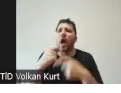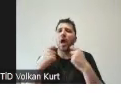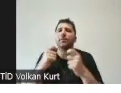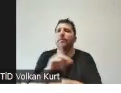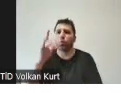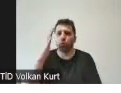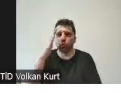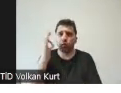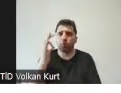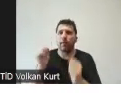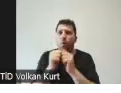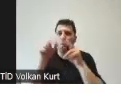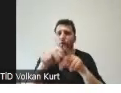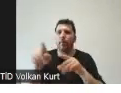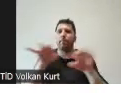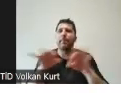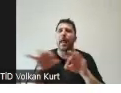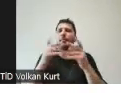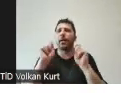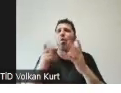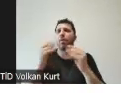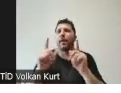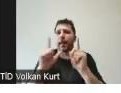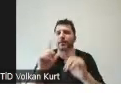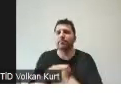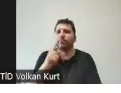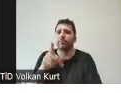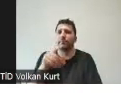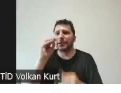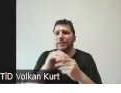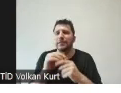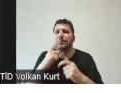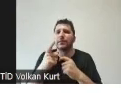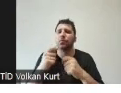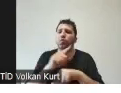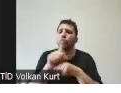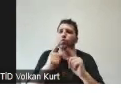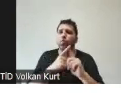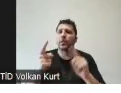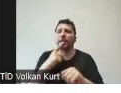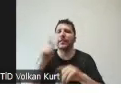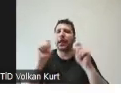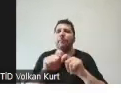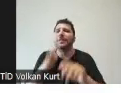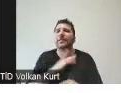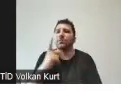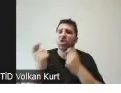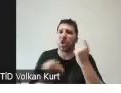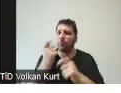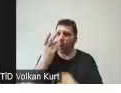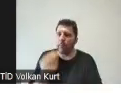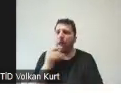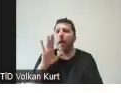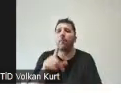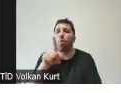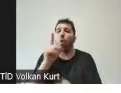uzmanlığa oturup bir planlama yapmanız gerekiyordur. Aklınıza toparlanma sürecinde yapmak istediğiniz bir çalışma olabilir. Fakat onun